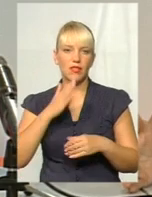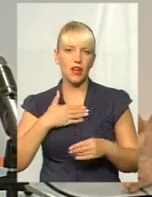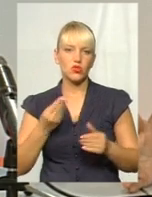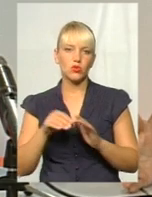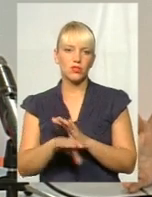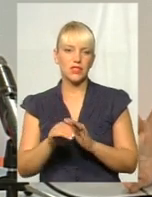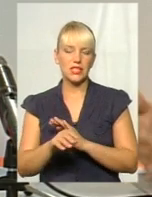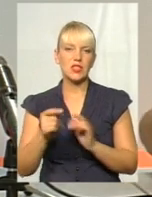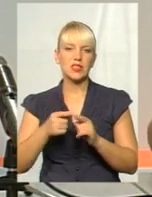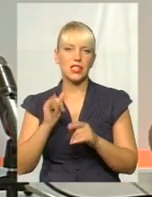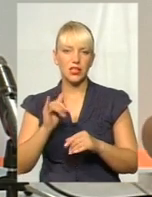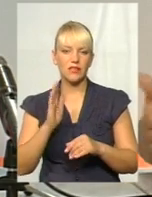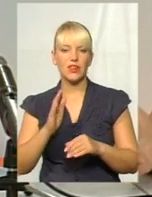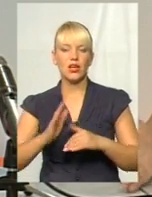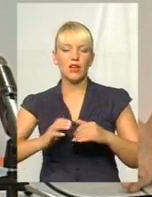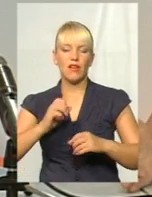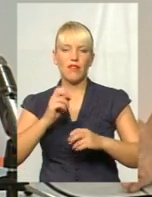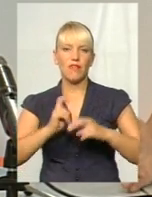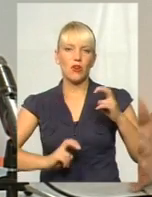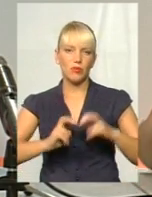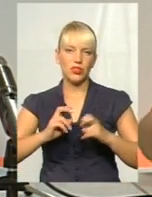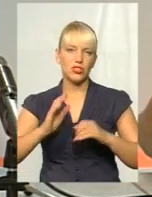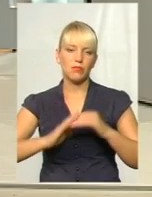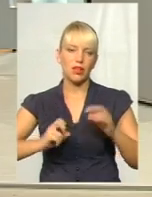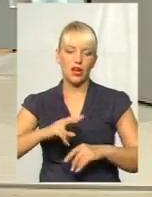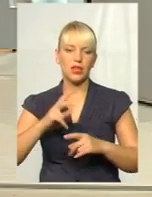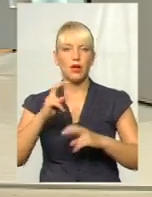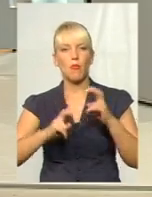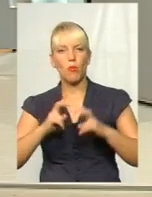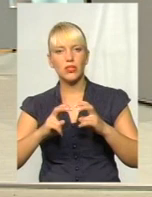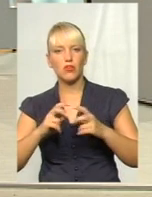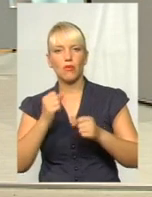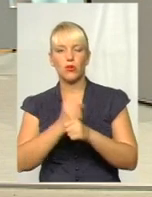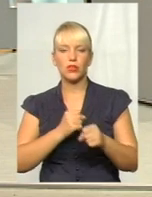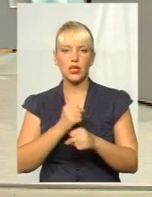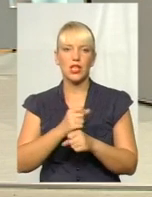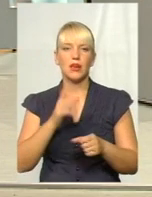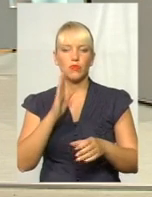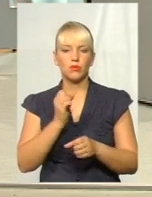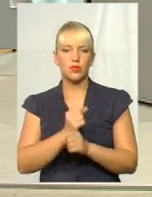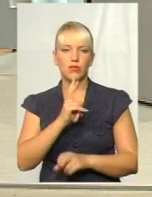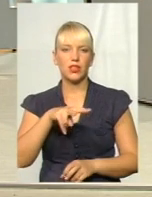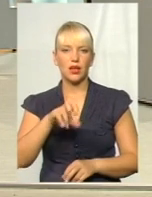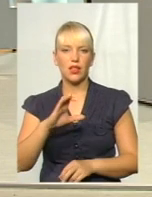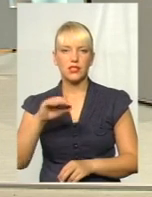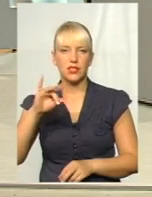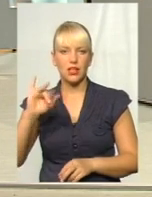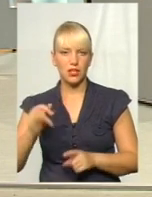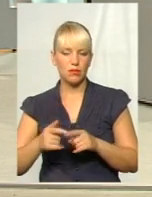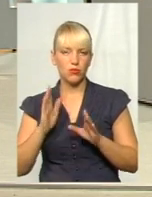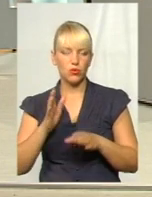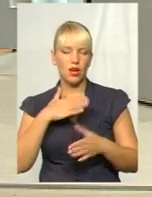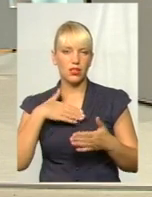робітничими кадрами, і провисловими розробками. Тоді і кластери запрацюють. Тоді почнеться, як то кажуть, активне